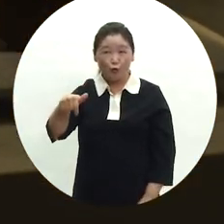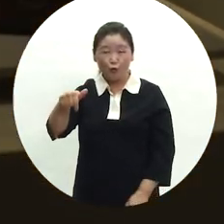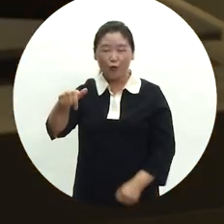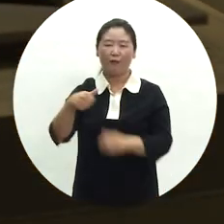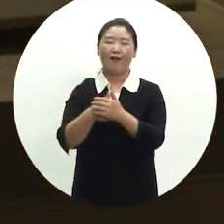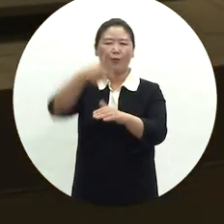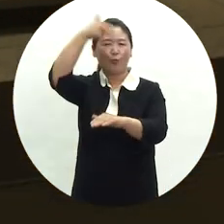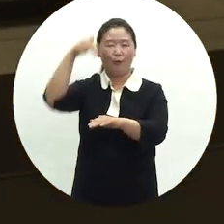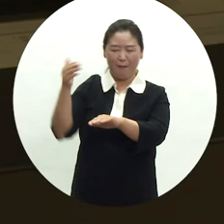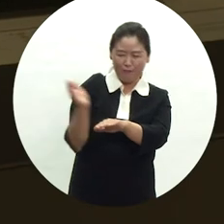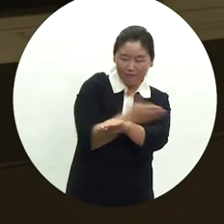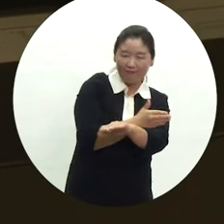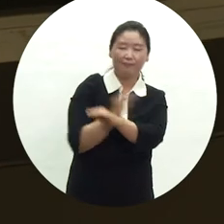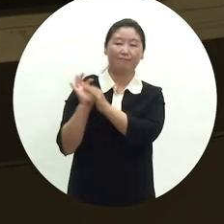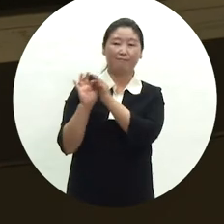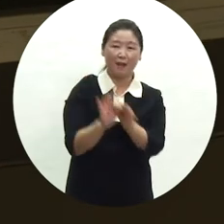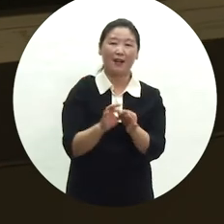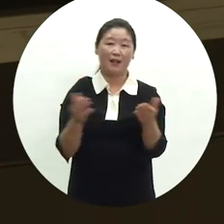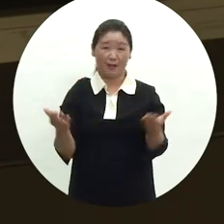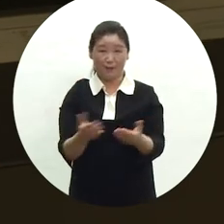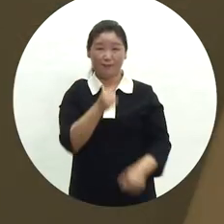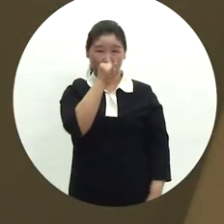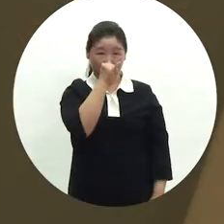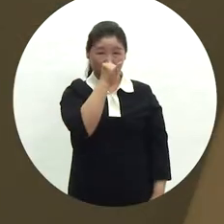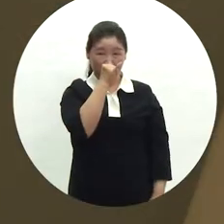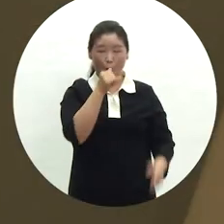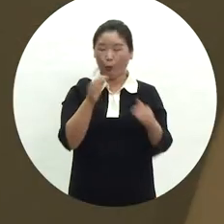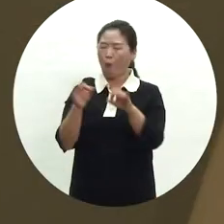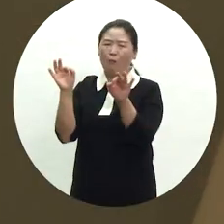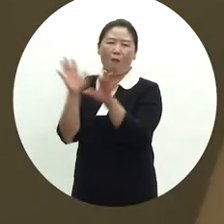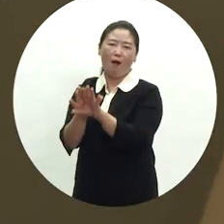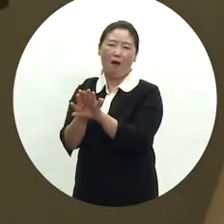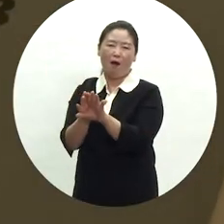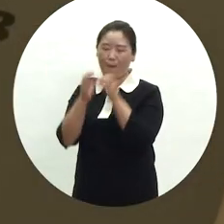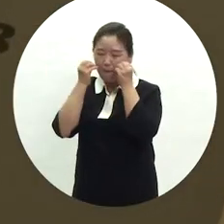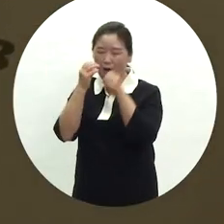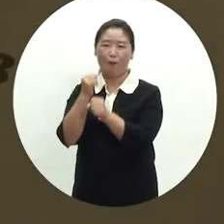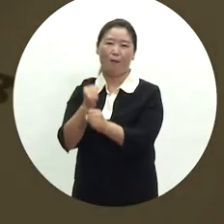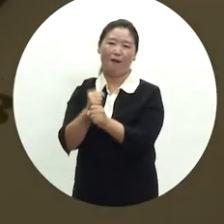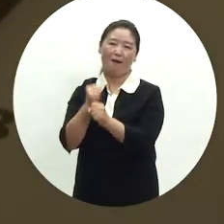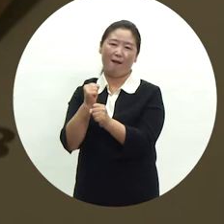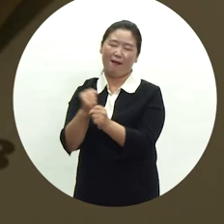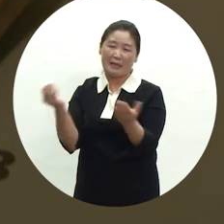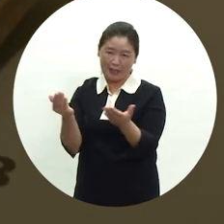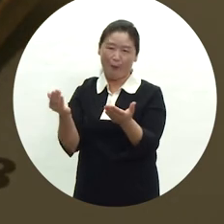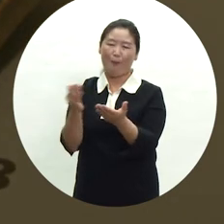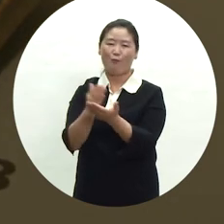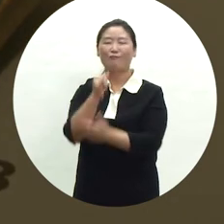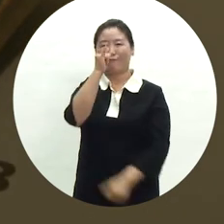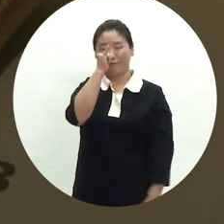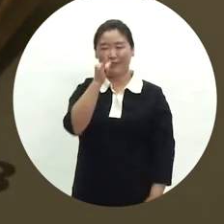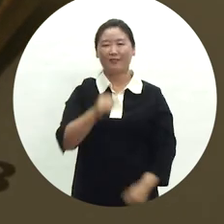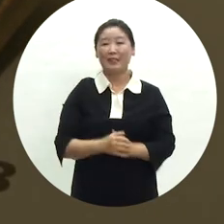조선시대부터 계속되어온 직업이 있었던 반면 사라지거나 새로 생겨나는 등 직업의 변화가 일어나게